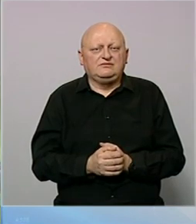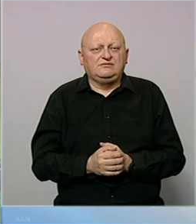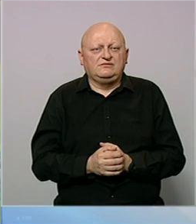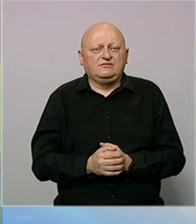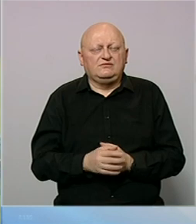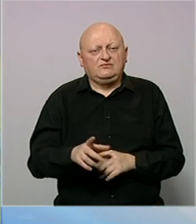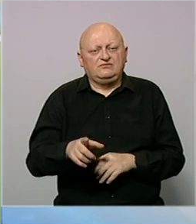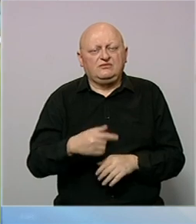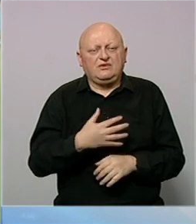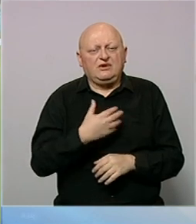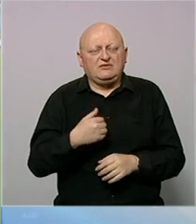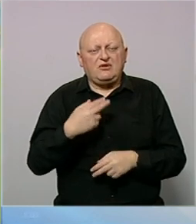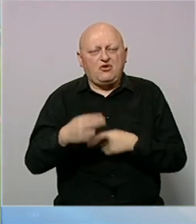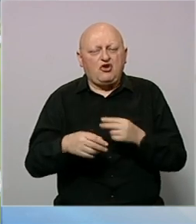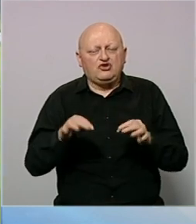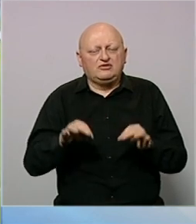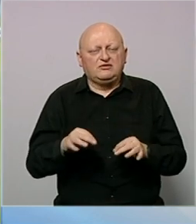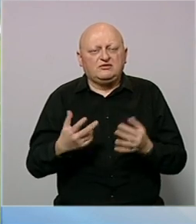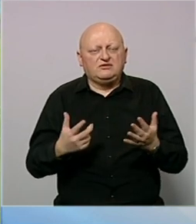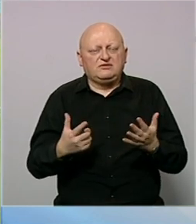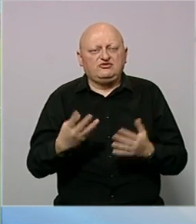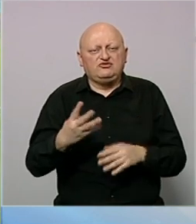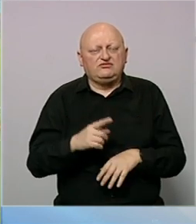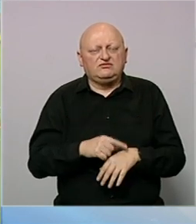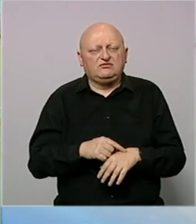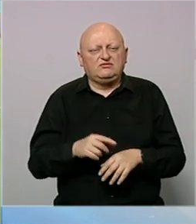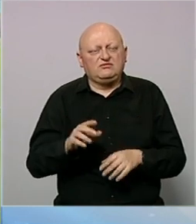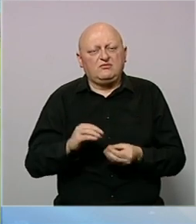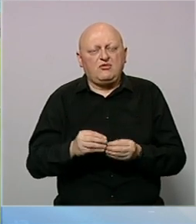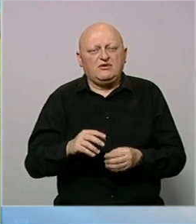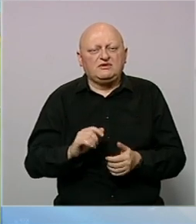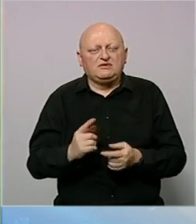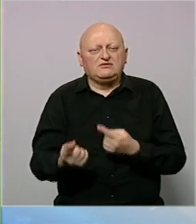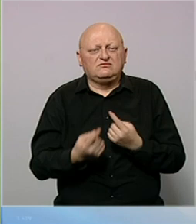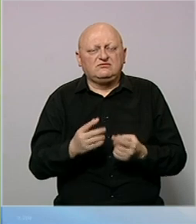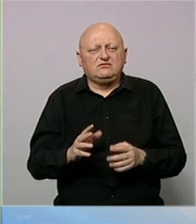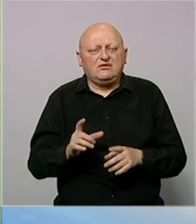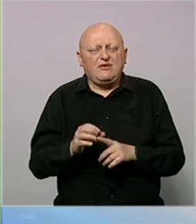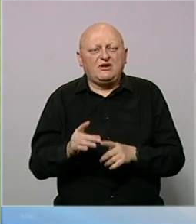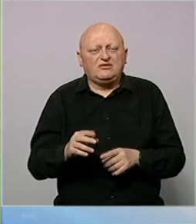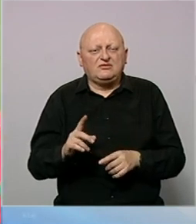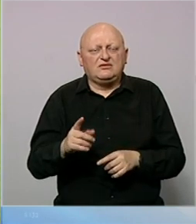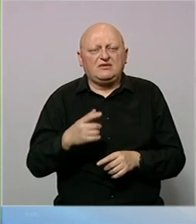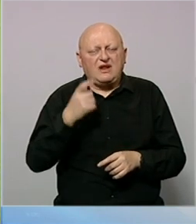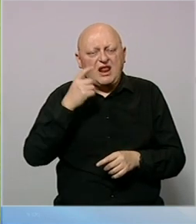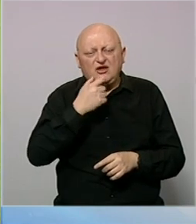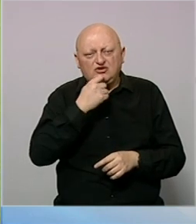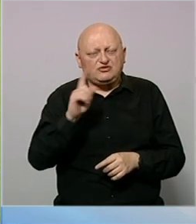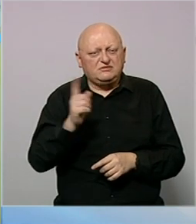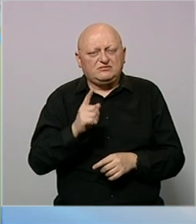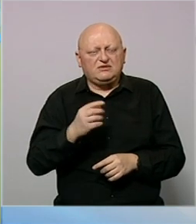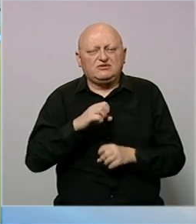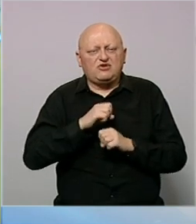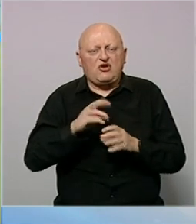U nastavku je Hrvatska kontrolisala igru. U 74. minuti sporna situacija, nakon starta nad Guardiolom, no glavni arbitar se nije